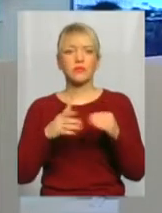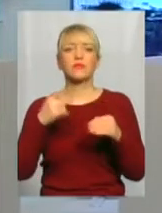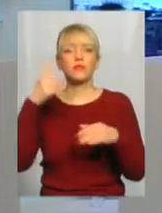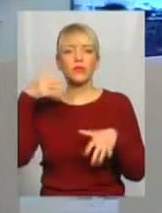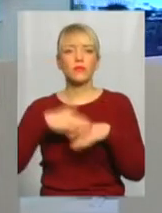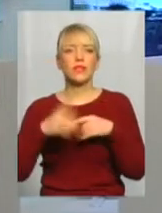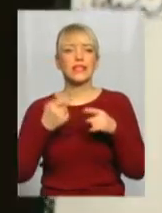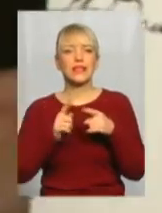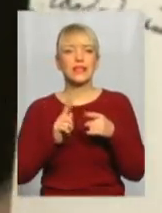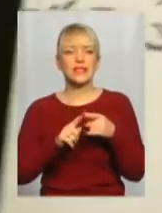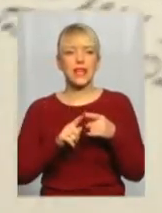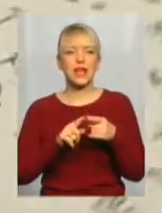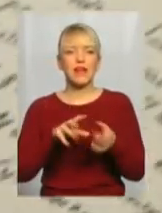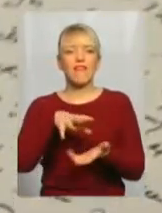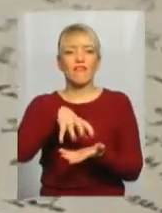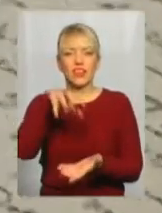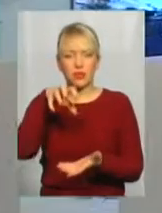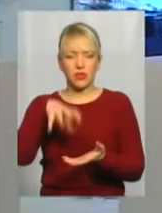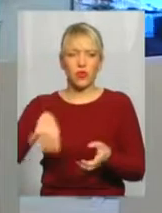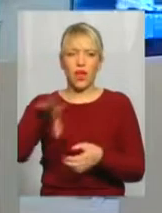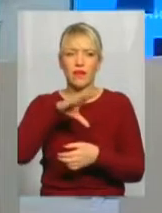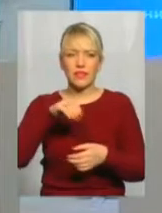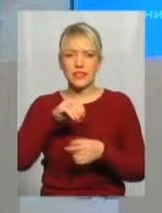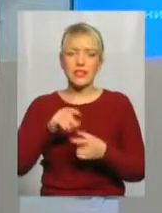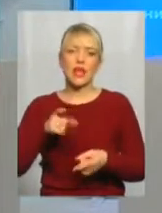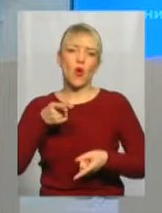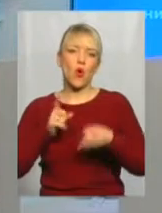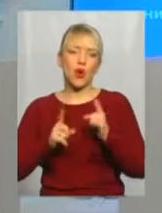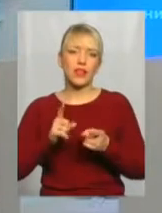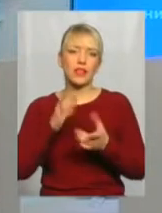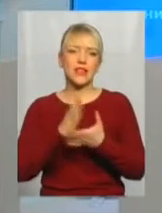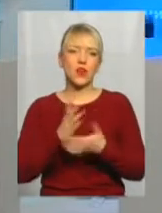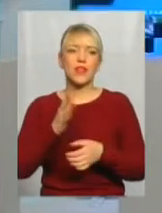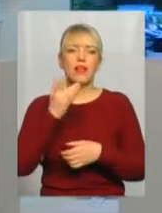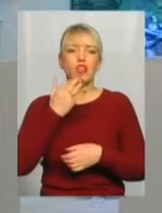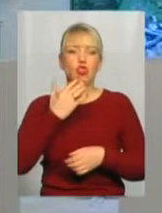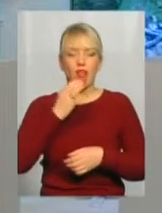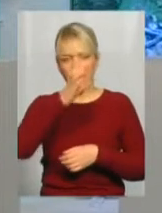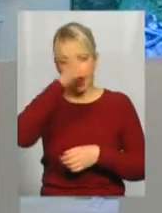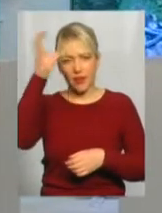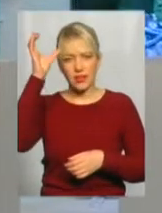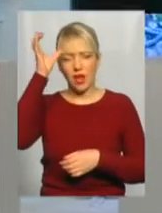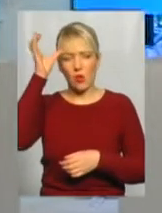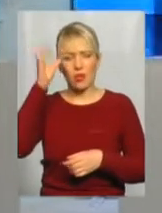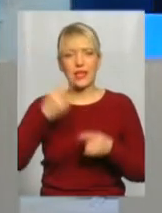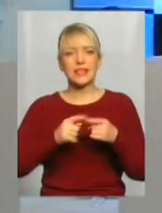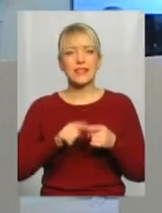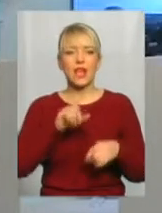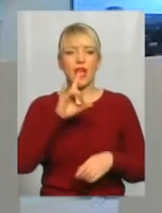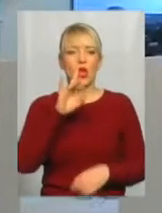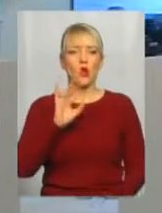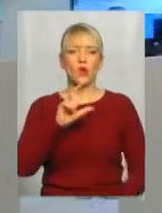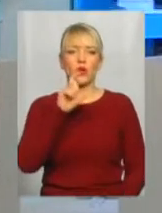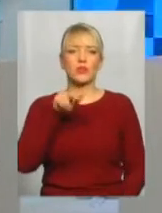відбиток. Всі оригінали знаходяться в архівах Національної академії наук. Тому що це розписка. На